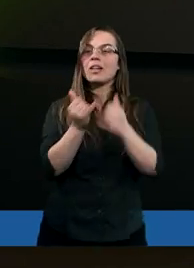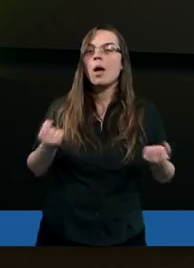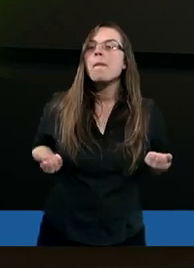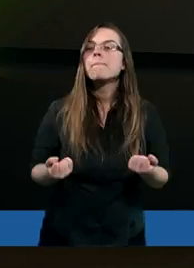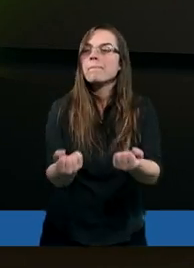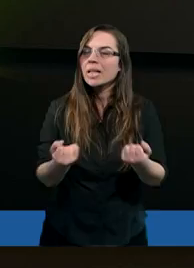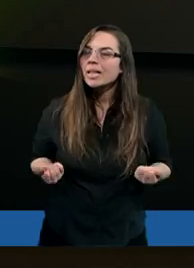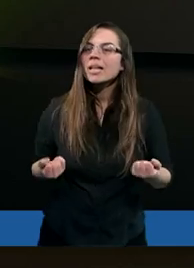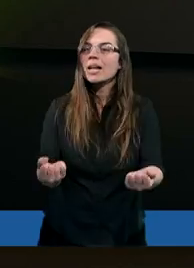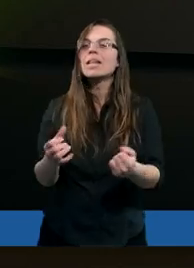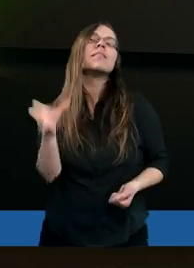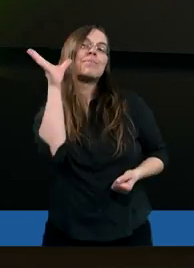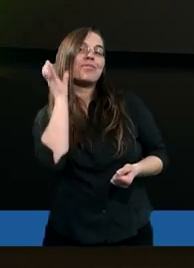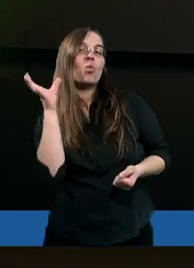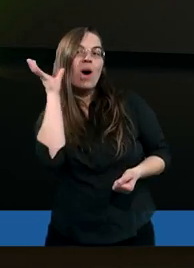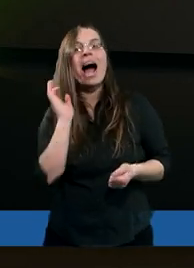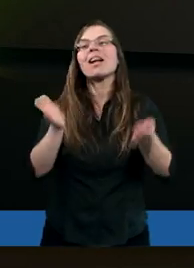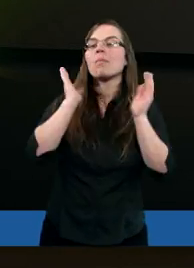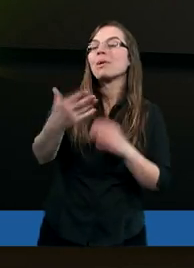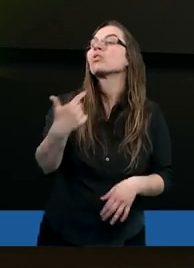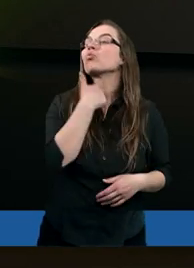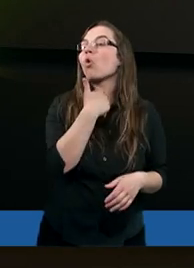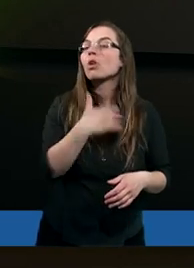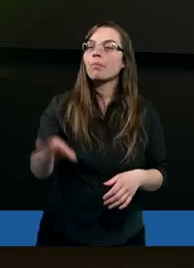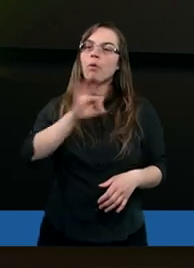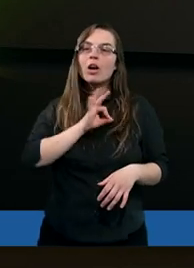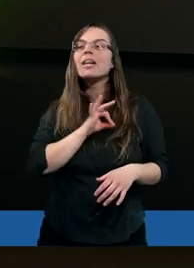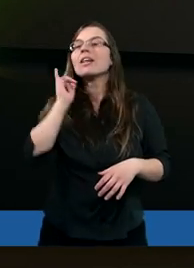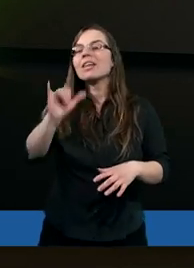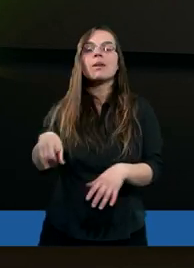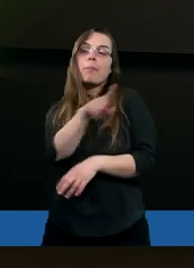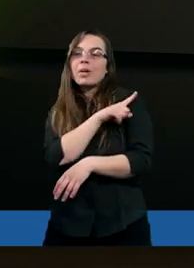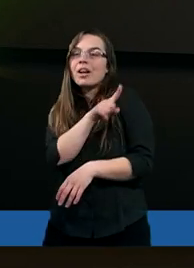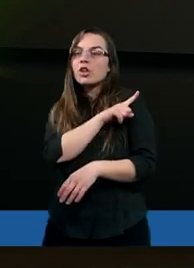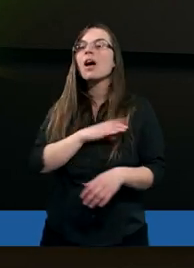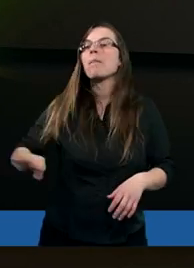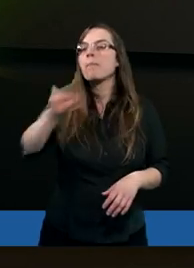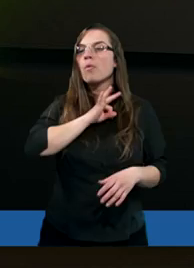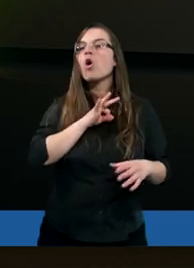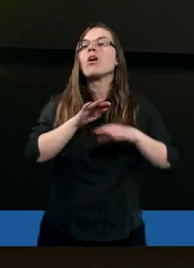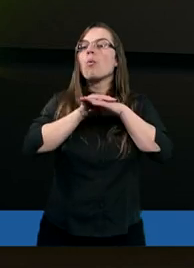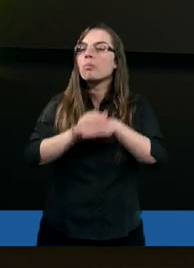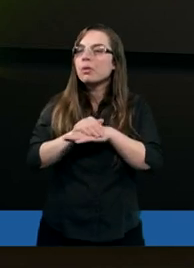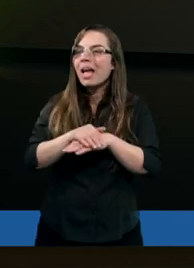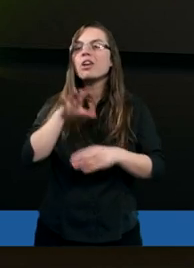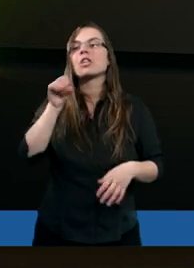jeśli pilnie słuchać będziecie głosu mojego i przestrzegać mojego